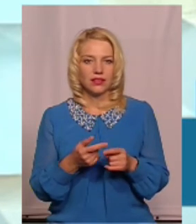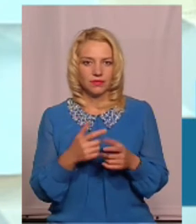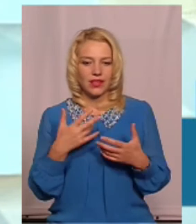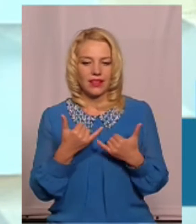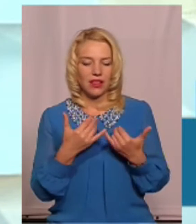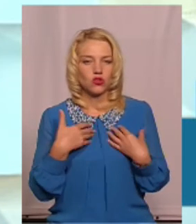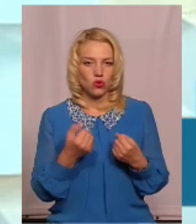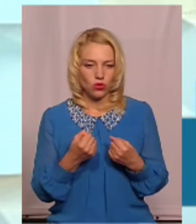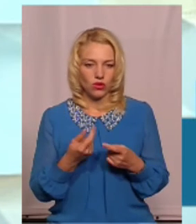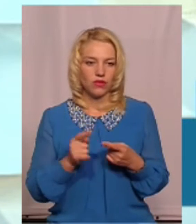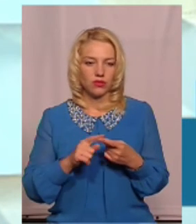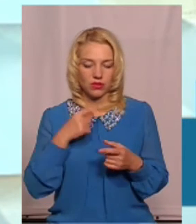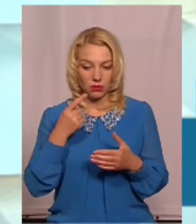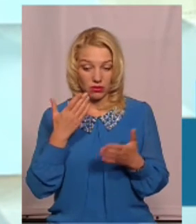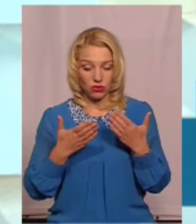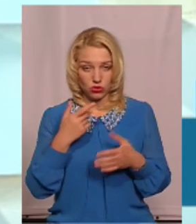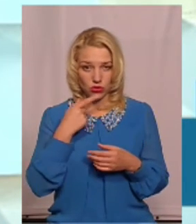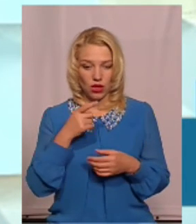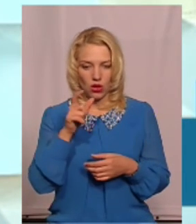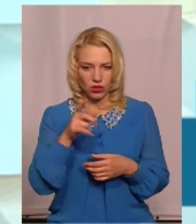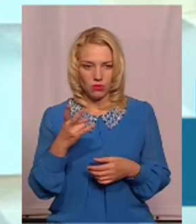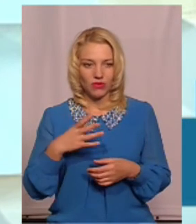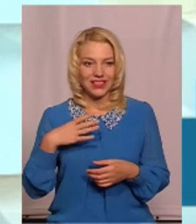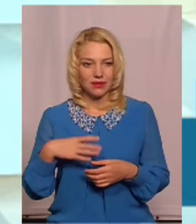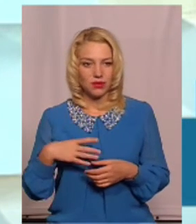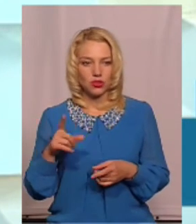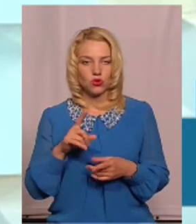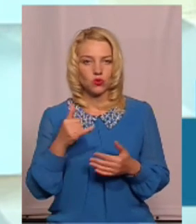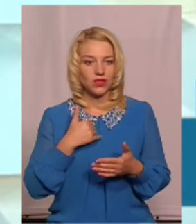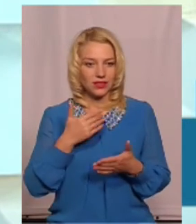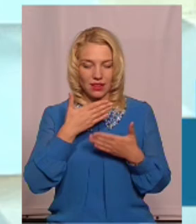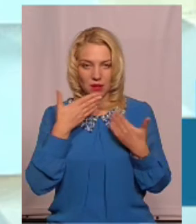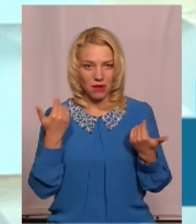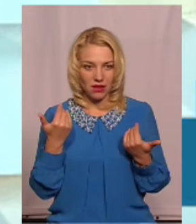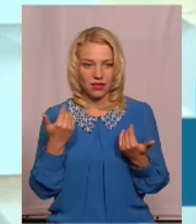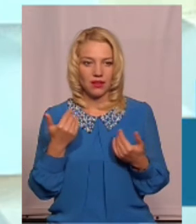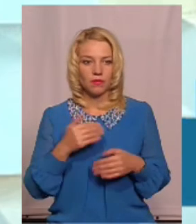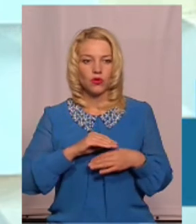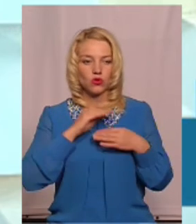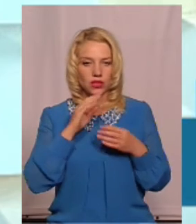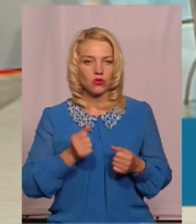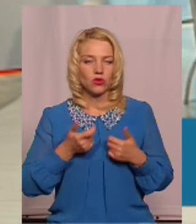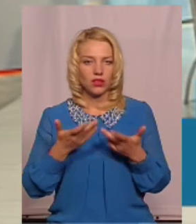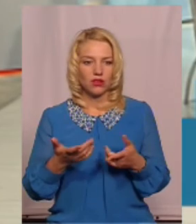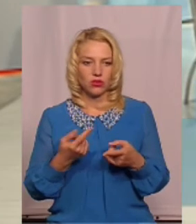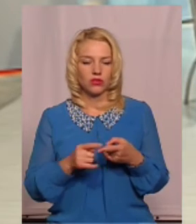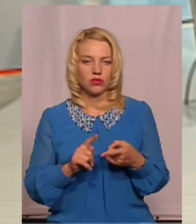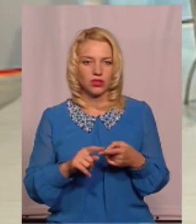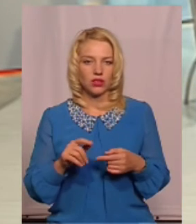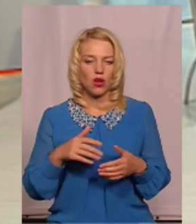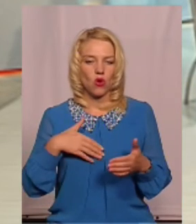ми говоримо про те, що навіть дитина повинна терпіти, тому що у нас немає достатньої кількості цих